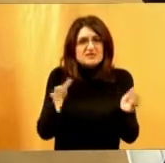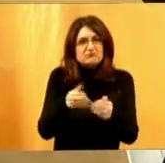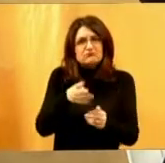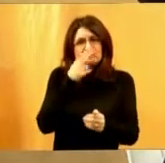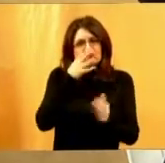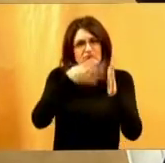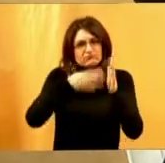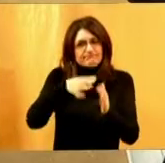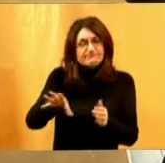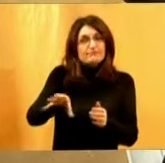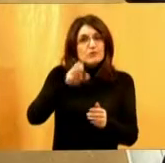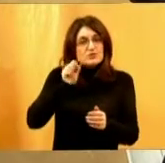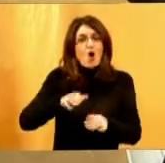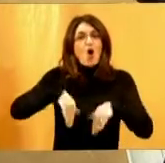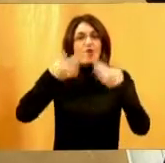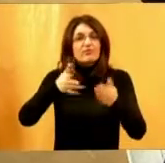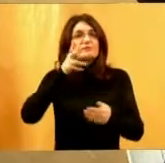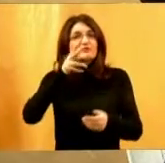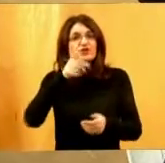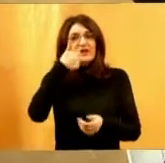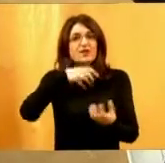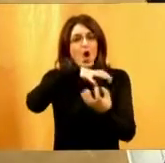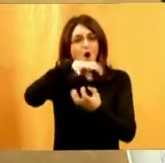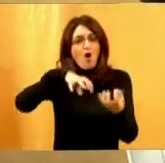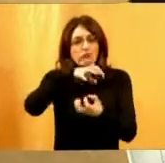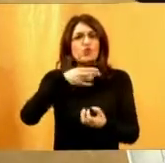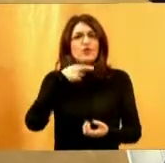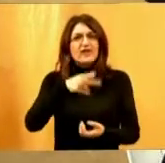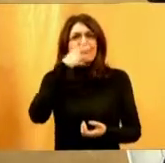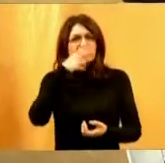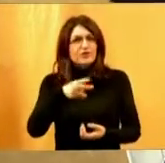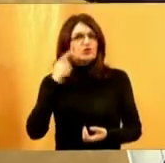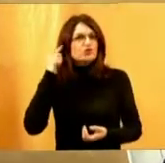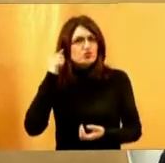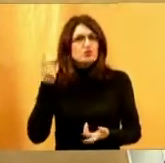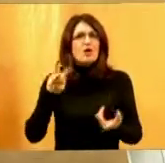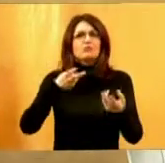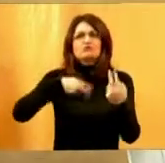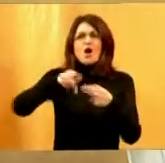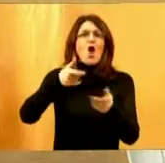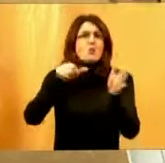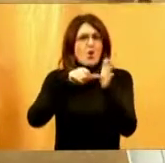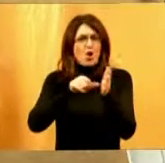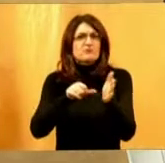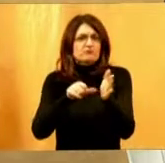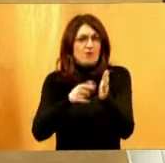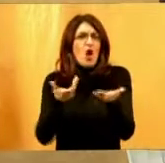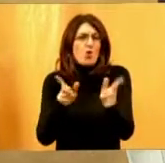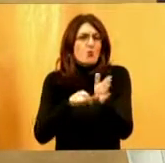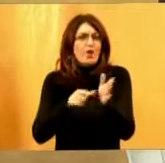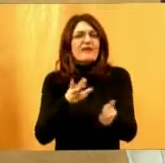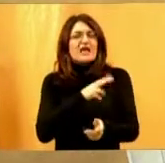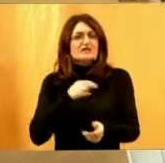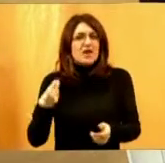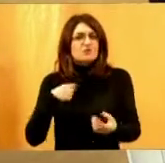i onda traži jednu obitelj koja vidi, čuje, hoda, trči, da, naravno, najnormalniji u običajnu zagrebačku.